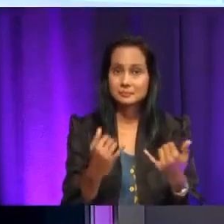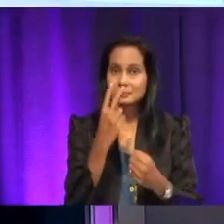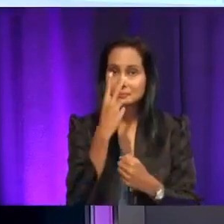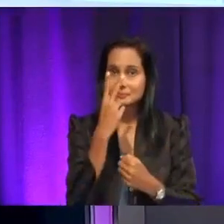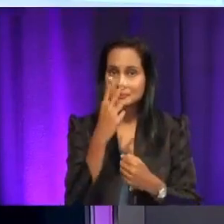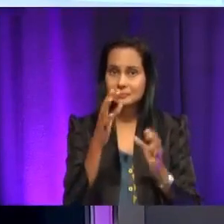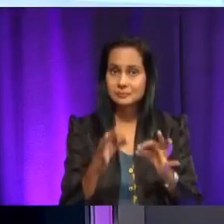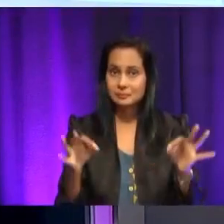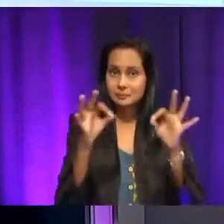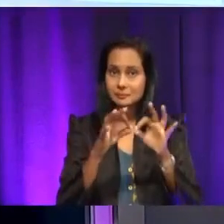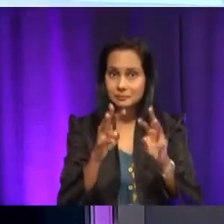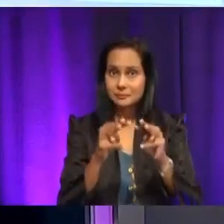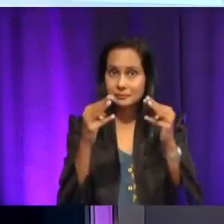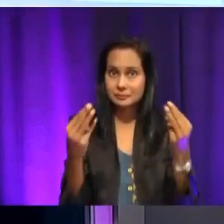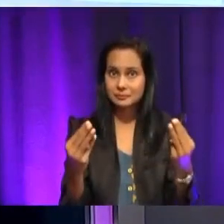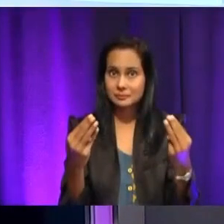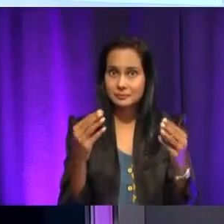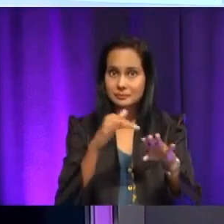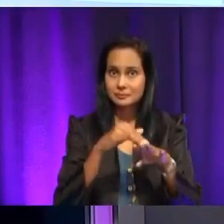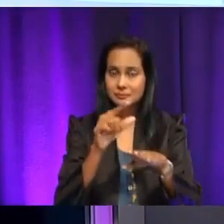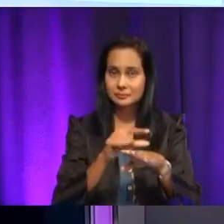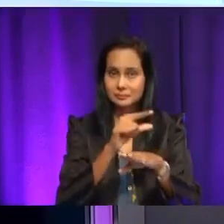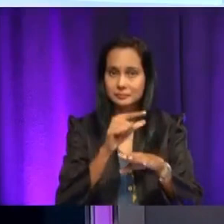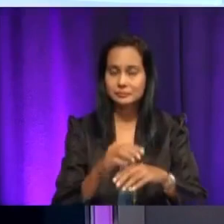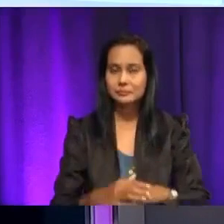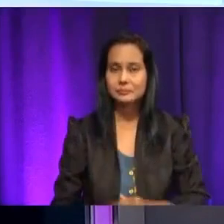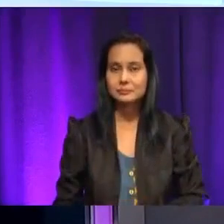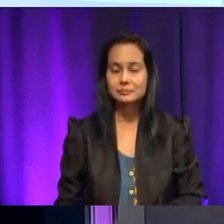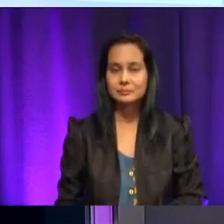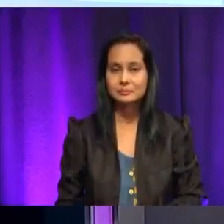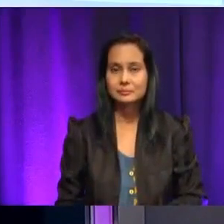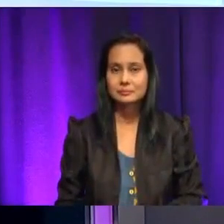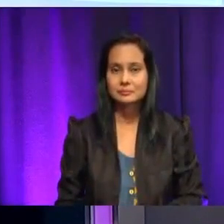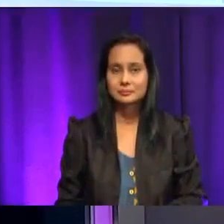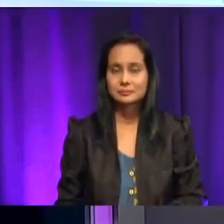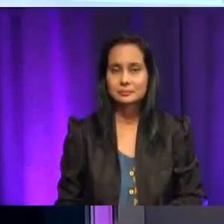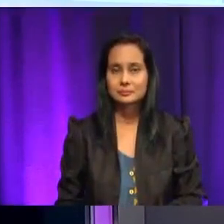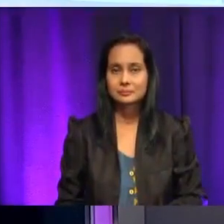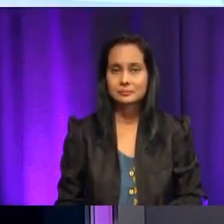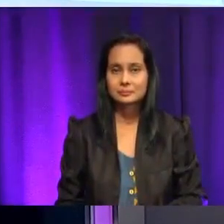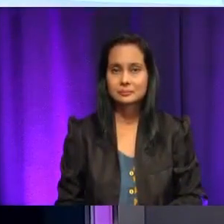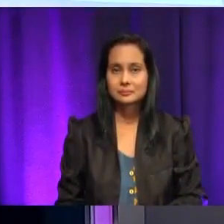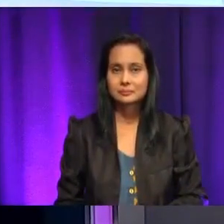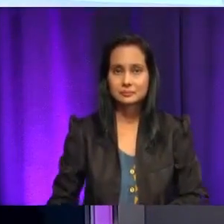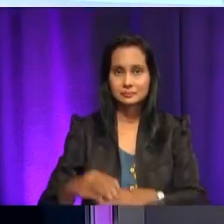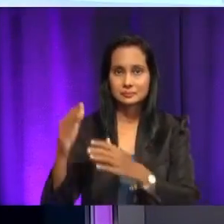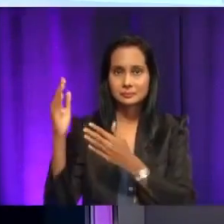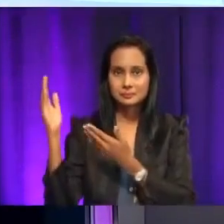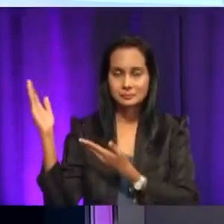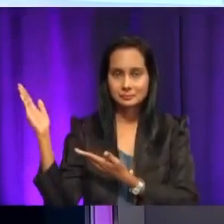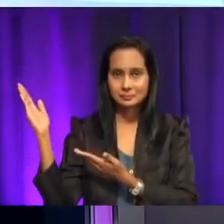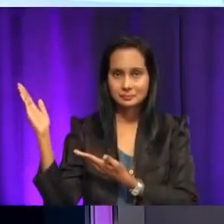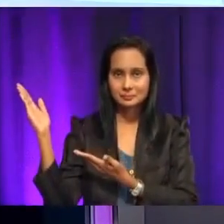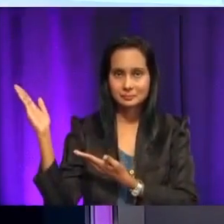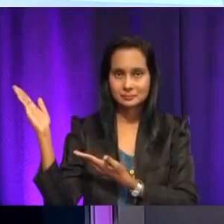kepentingan manual kepada pengguna. Jadi, Cikgu Jum pun adalah memaparkan kepentingan manual kepada